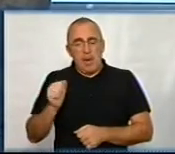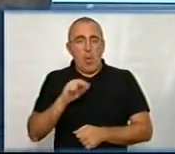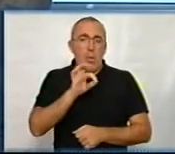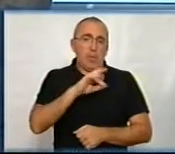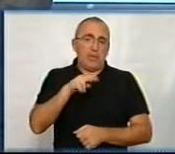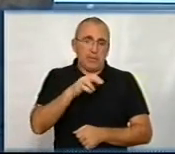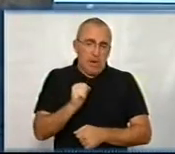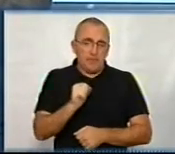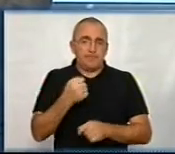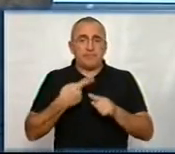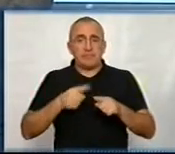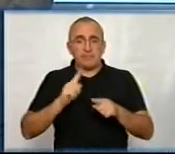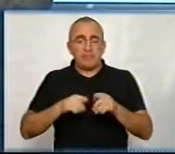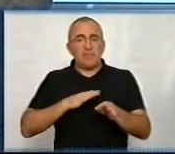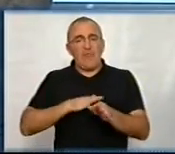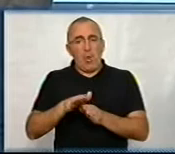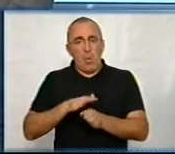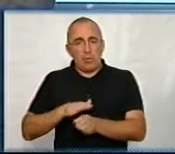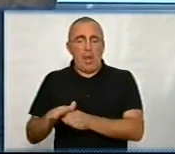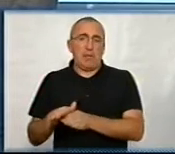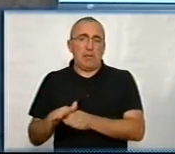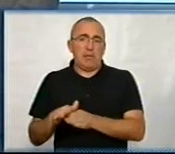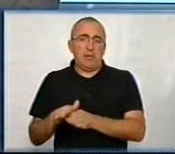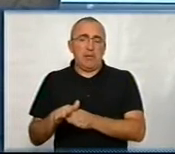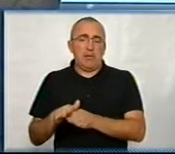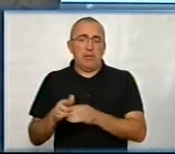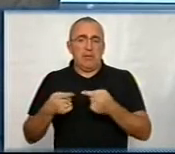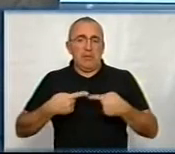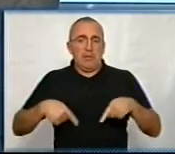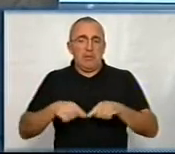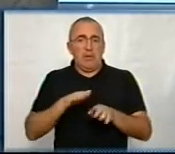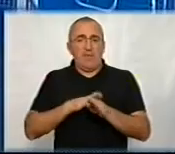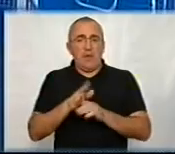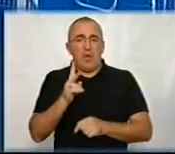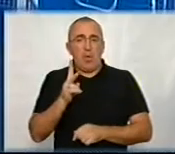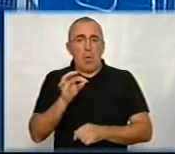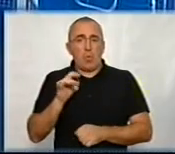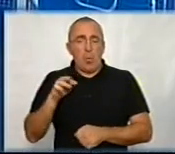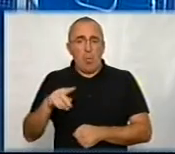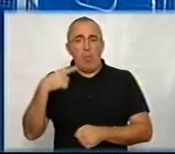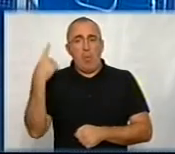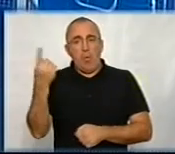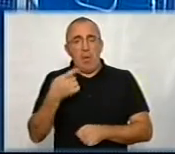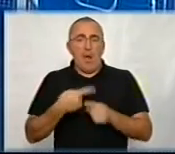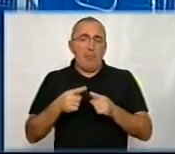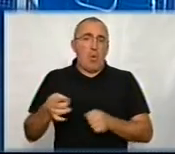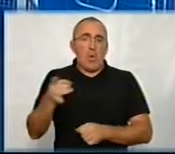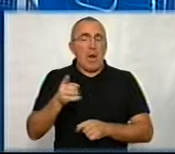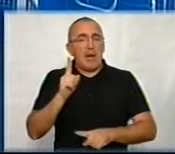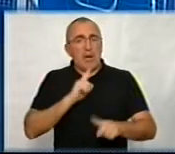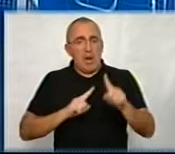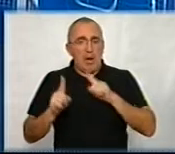Власне кажучи, це виконання квазівиконкому обласної або районної ради.